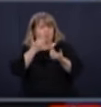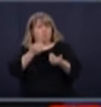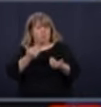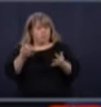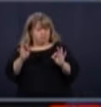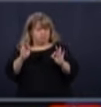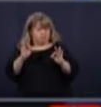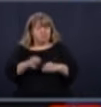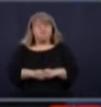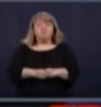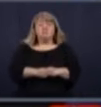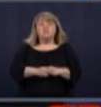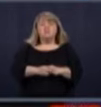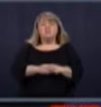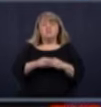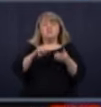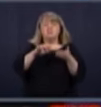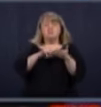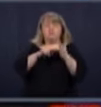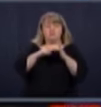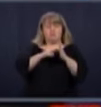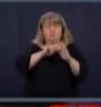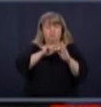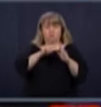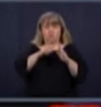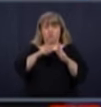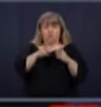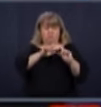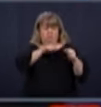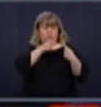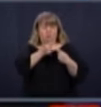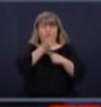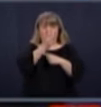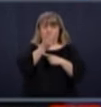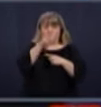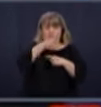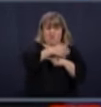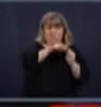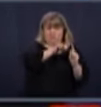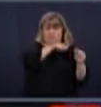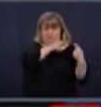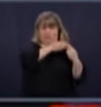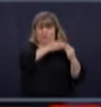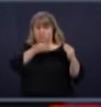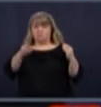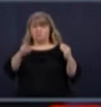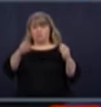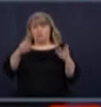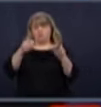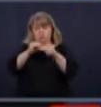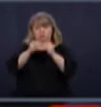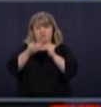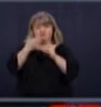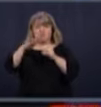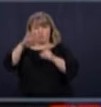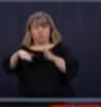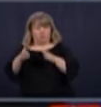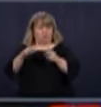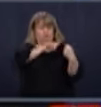le plus bas niveau de décès depuis le 12 avril. Ensuite, on maintient